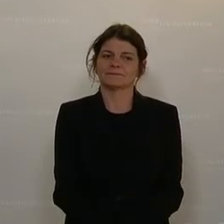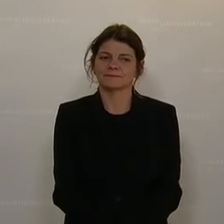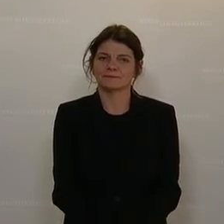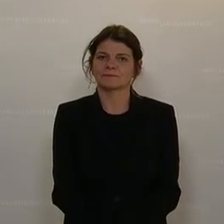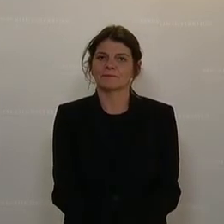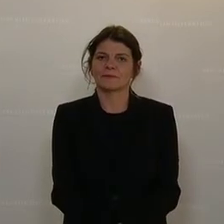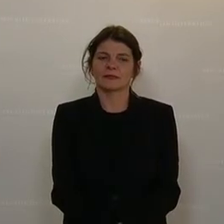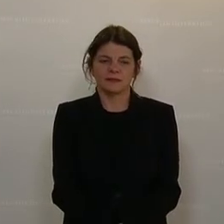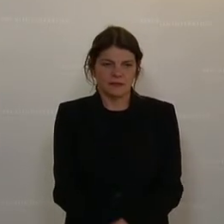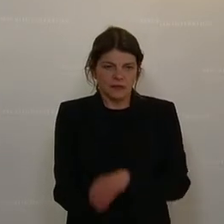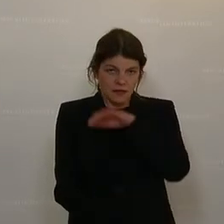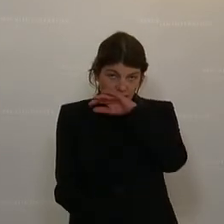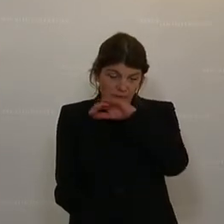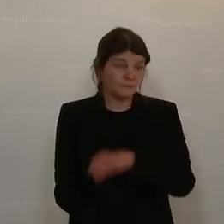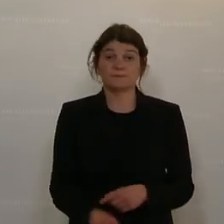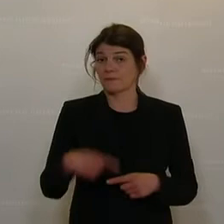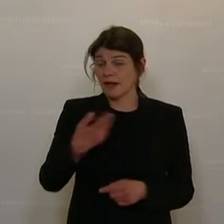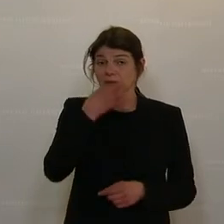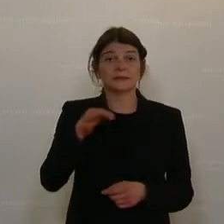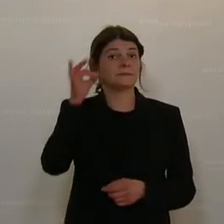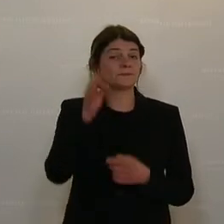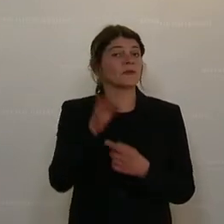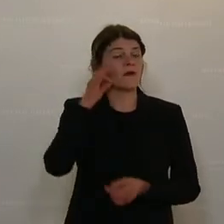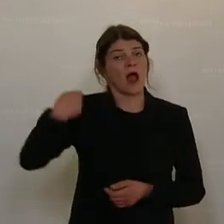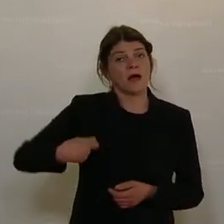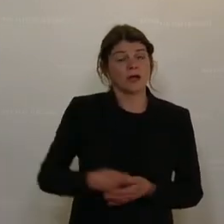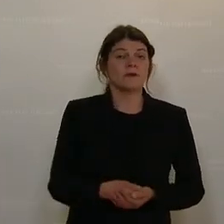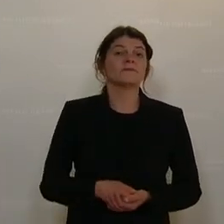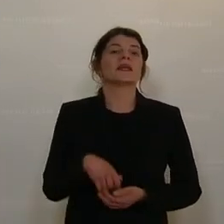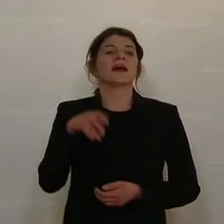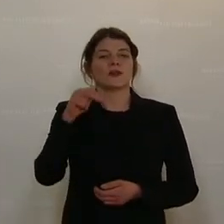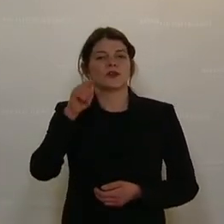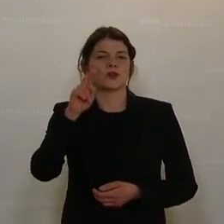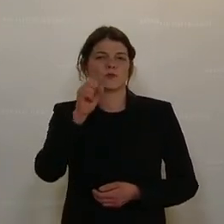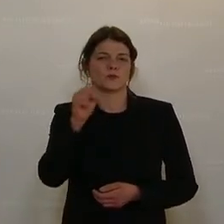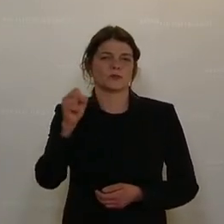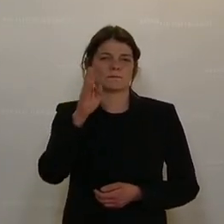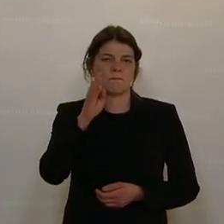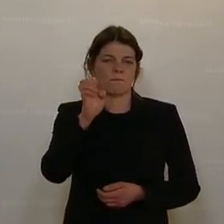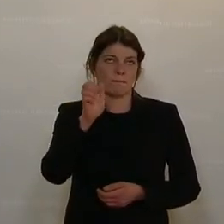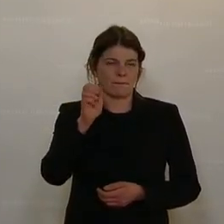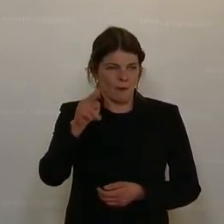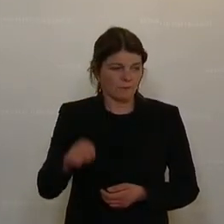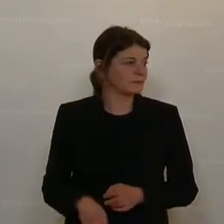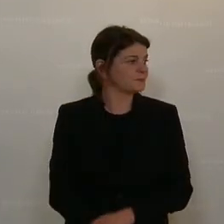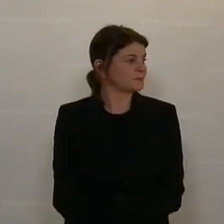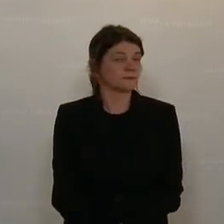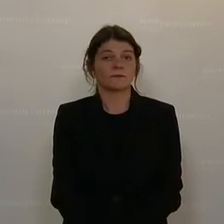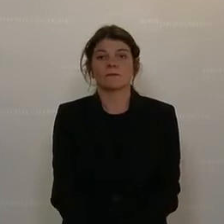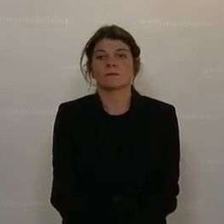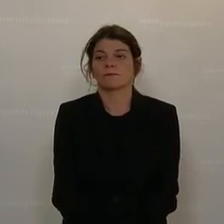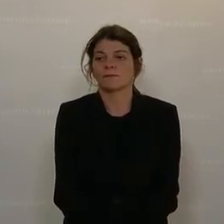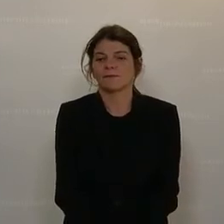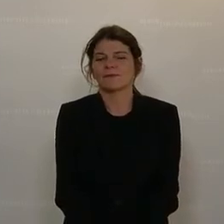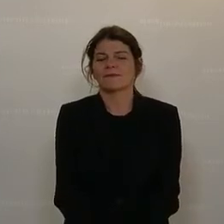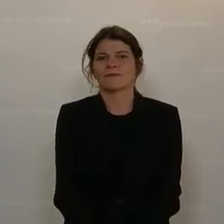Einfach, wohnortnahe, niederschwellig und inklusiv sollten die One-Stop-Shops geschaltet sein, betont Heike Grebien von den Grünen. Sie ist Sprecherin